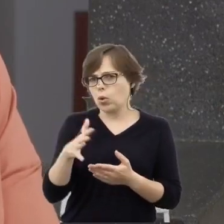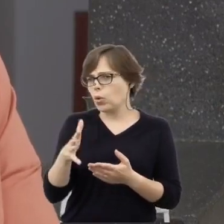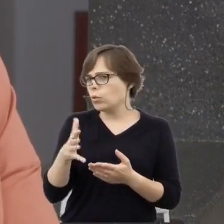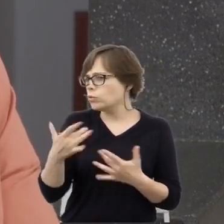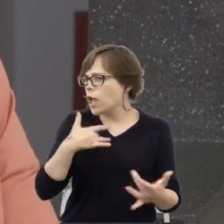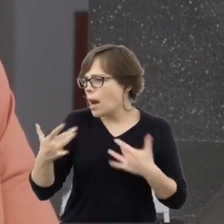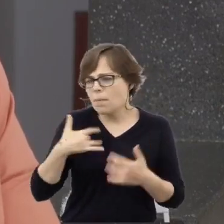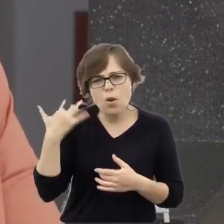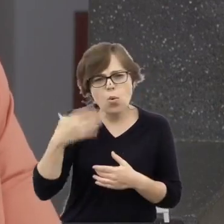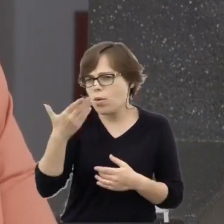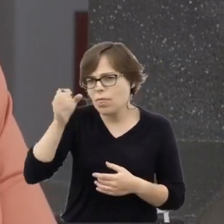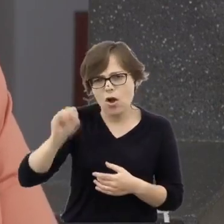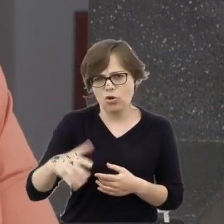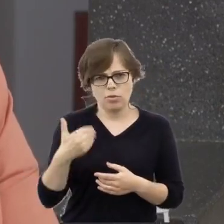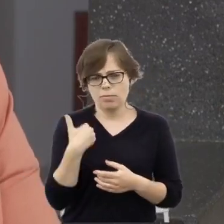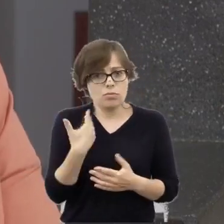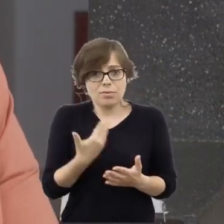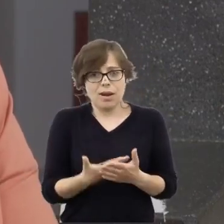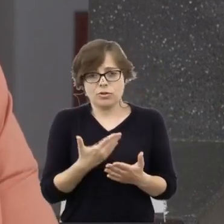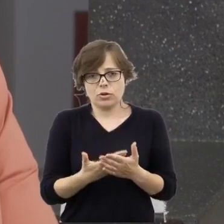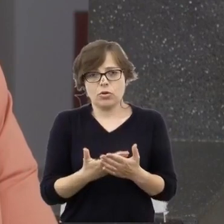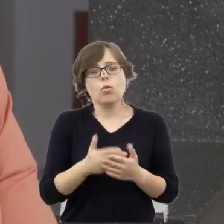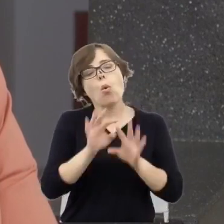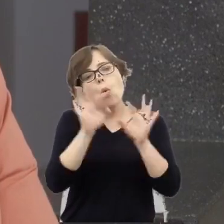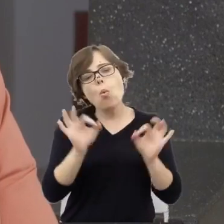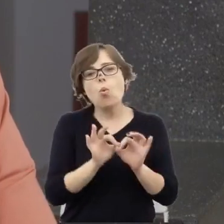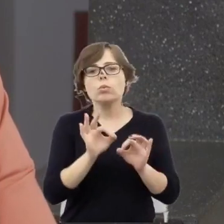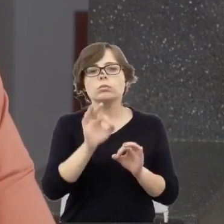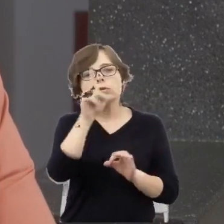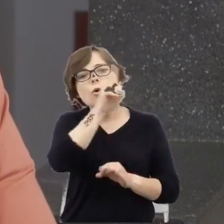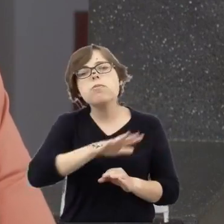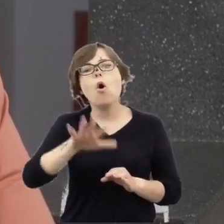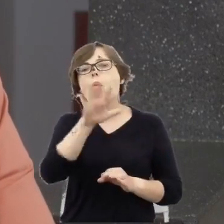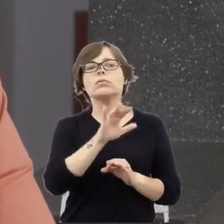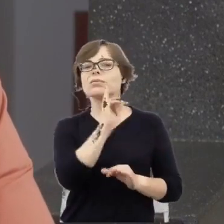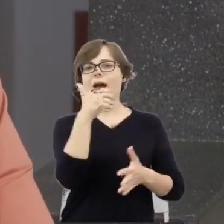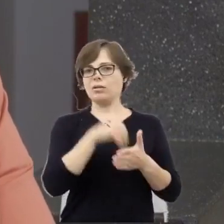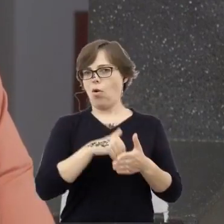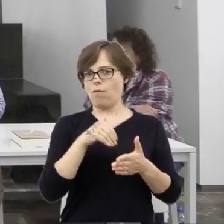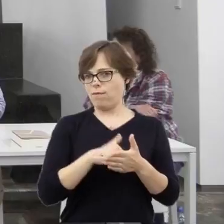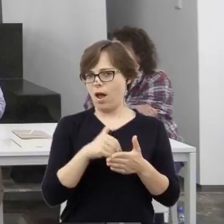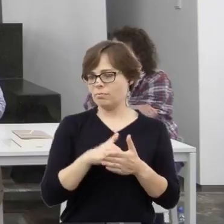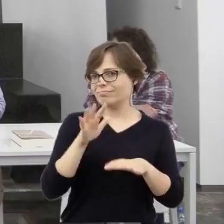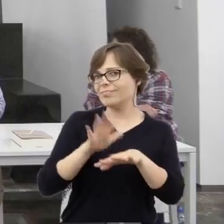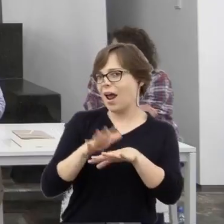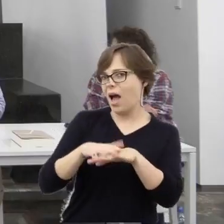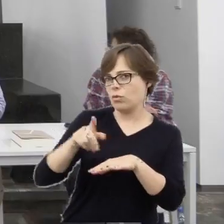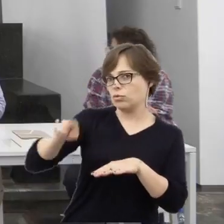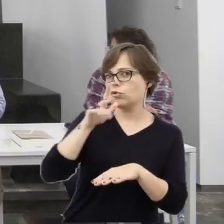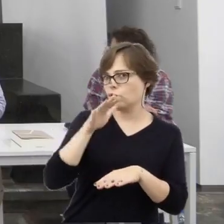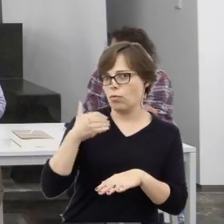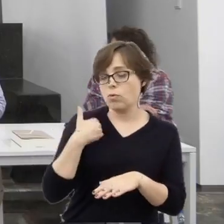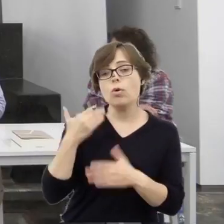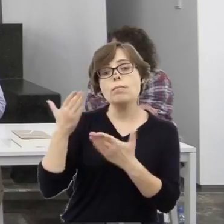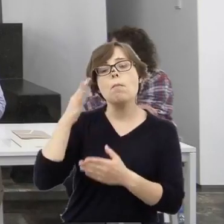Jakie były postawy społeczne? Pytanie do pana profesora Augusta Grabskiego.